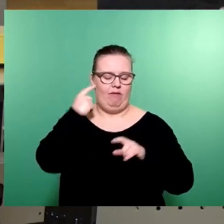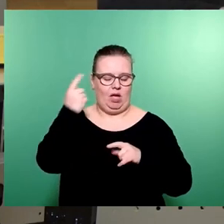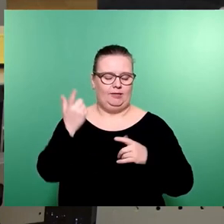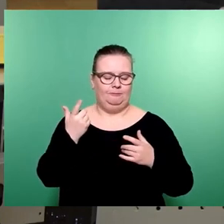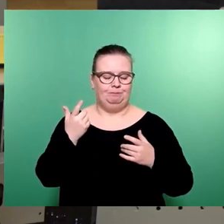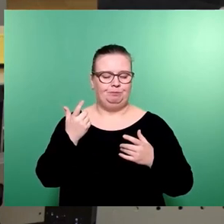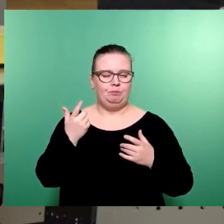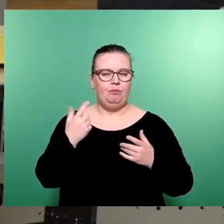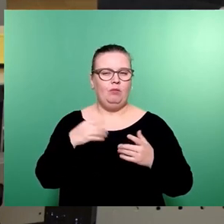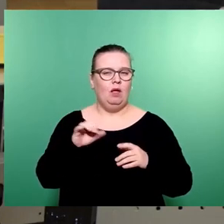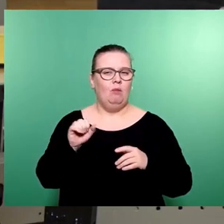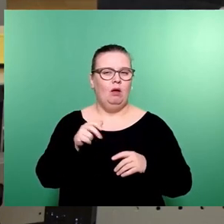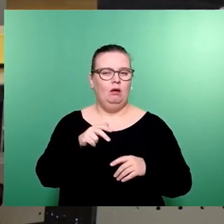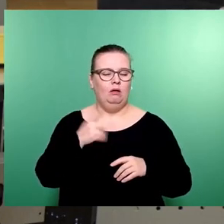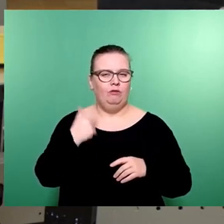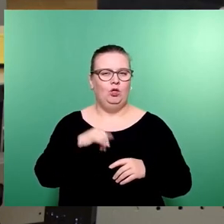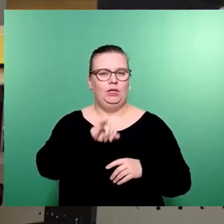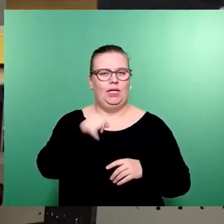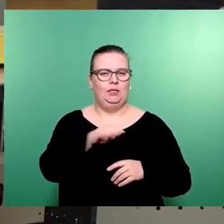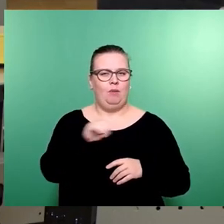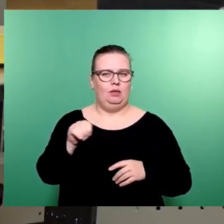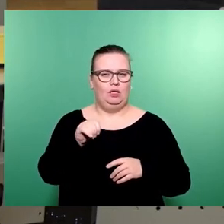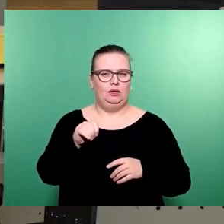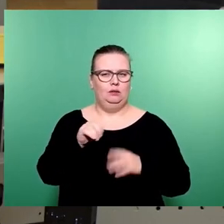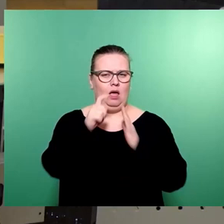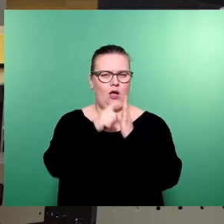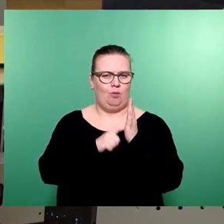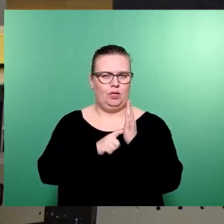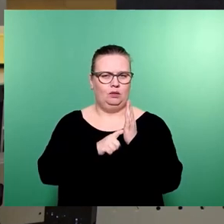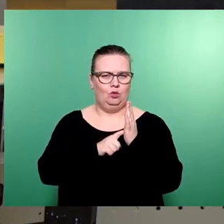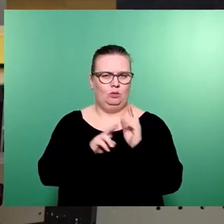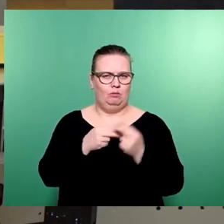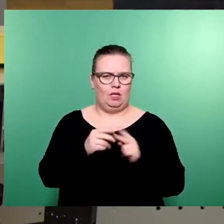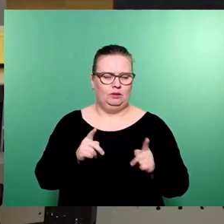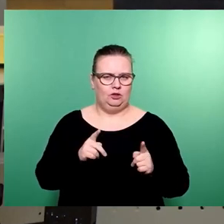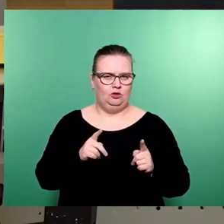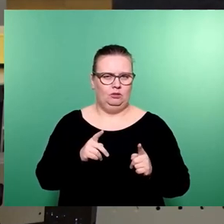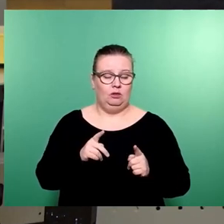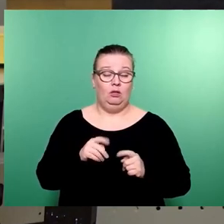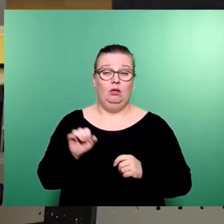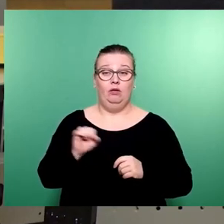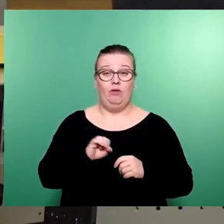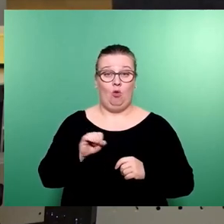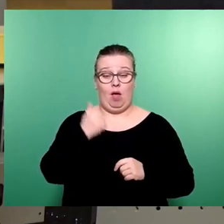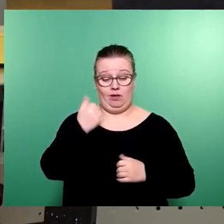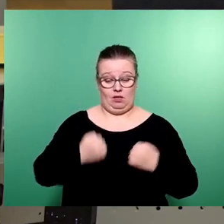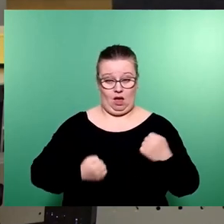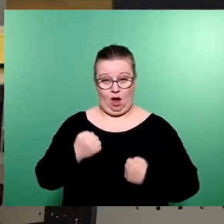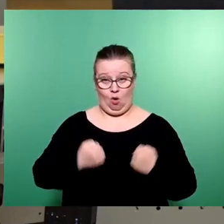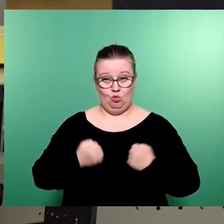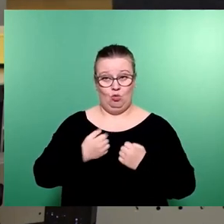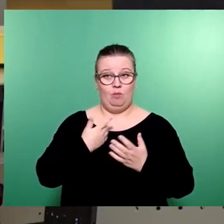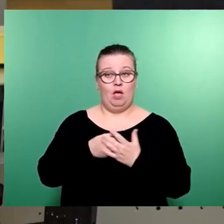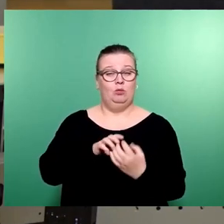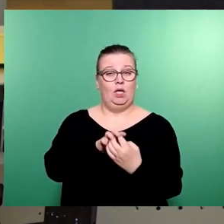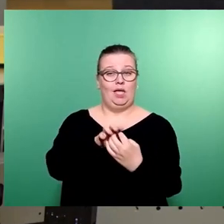die Argumentation von Jens Mattis für mich hinreichend absurd ist. Denn wenn ein Auto, ein SUV zum Beispiel